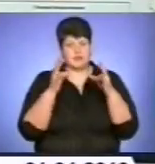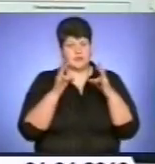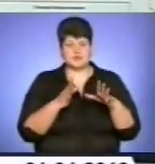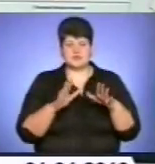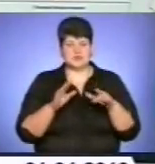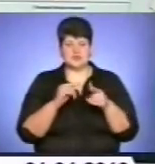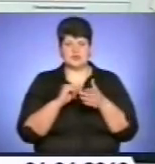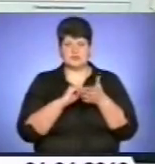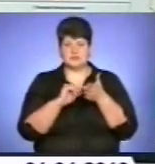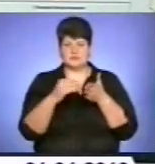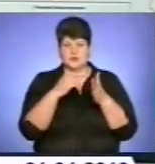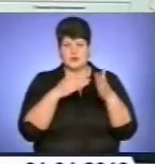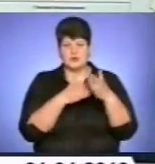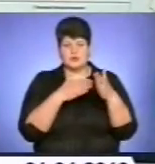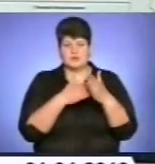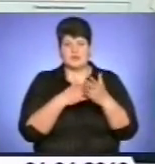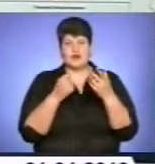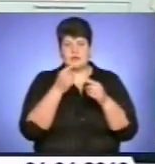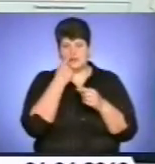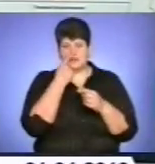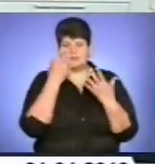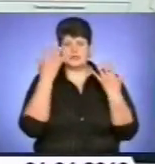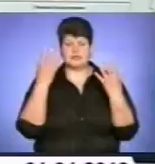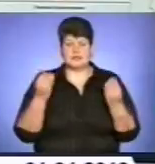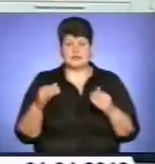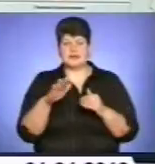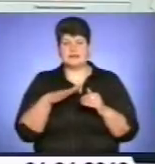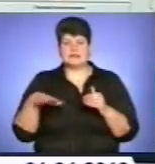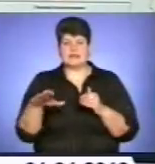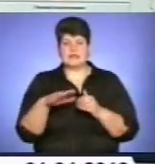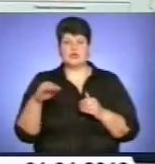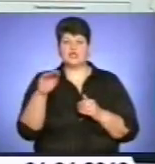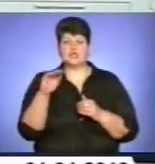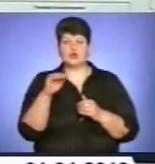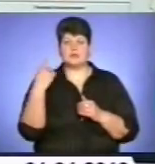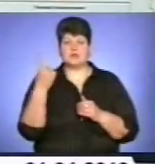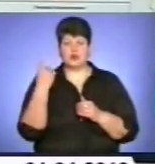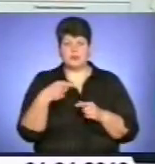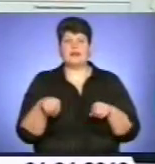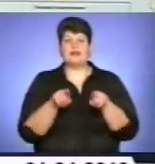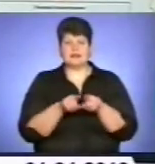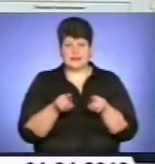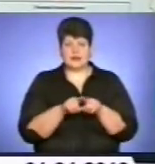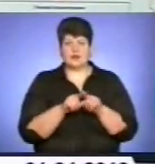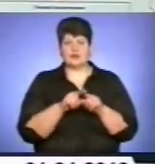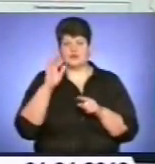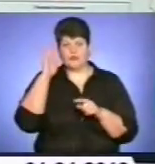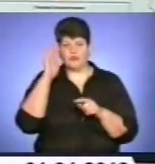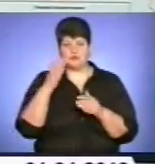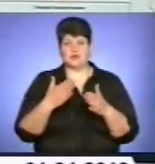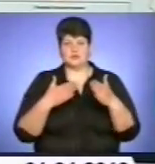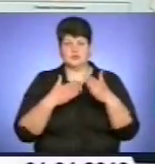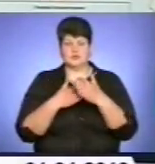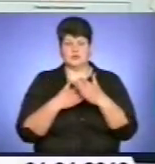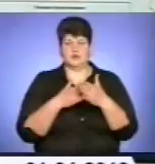відміток. Найближчими днями на території Житомирської області також будуть досягнути початкові